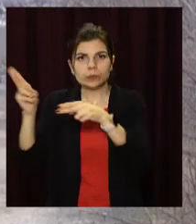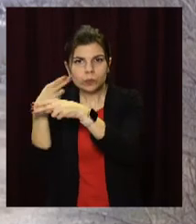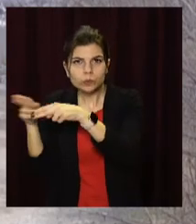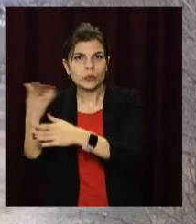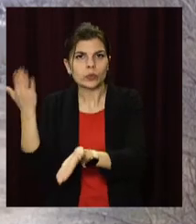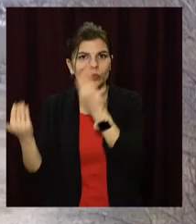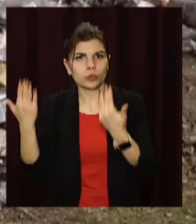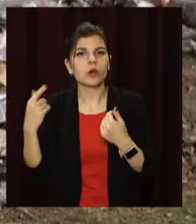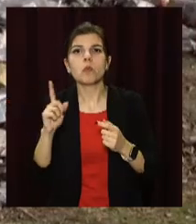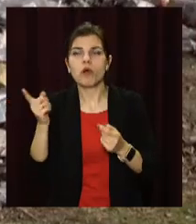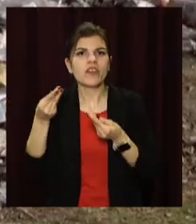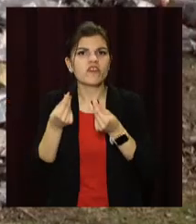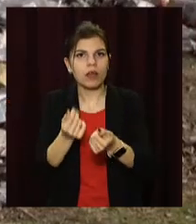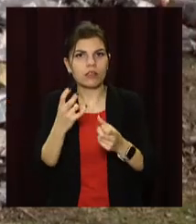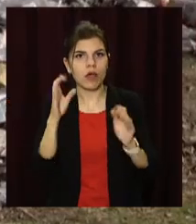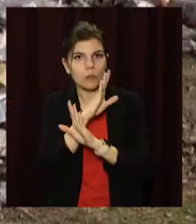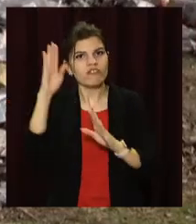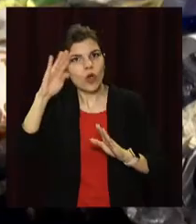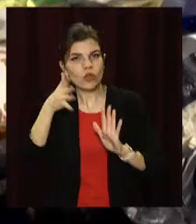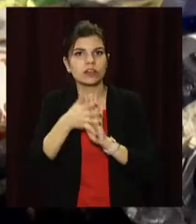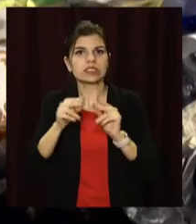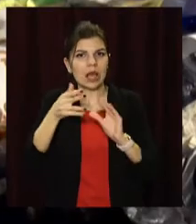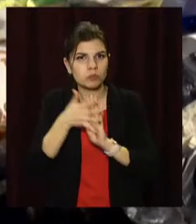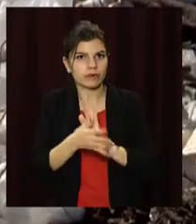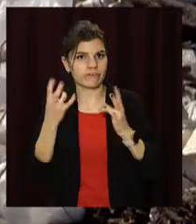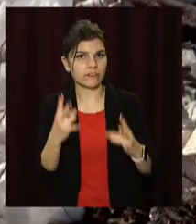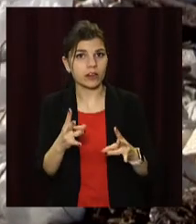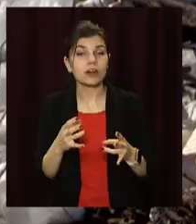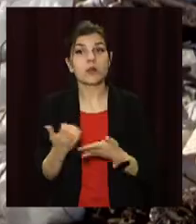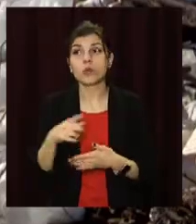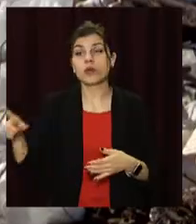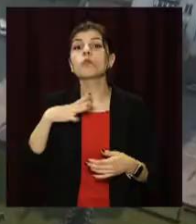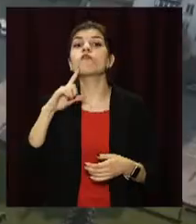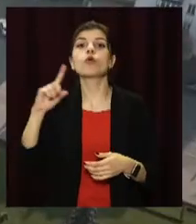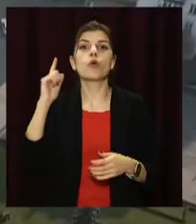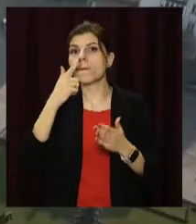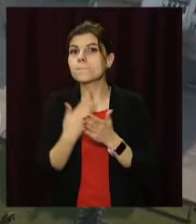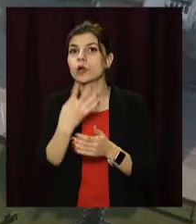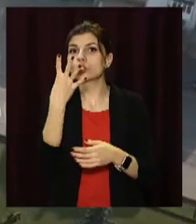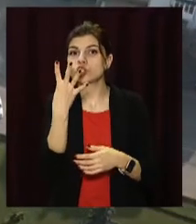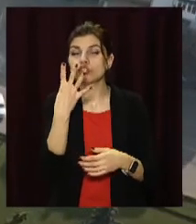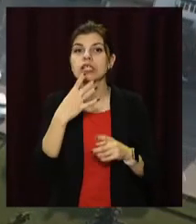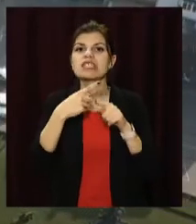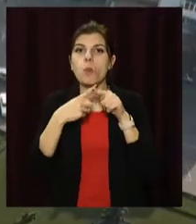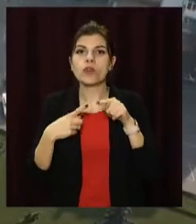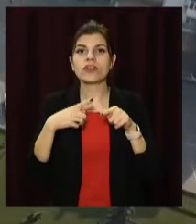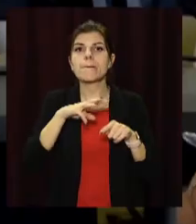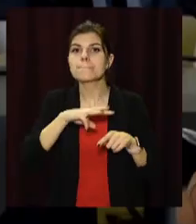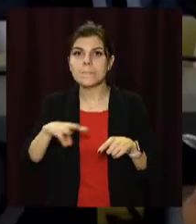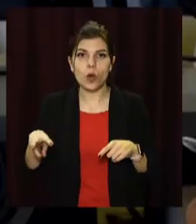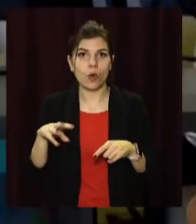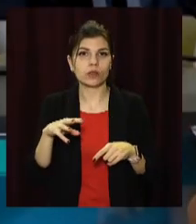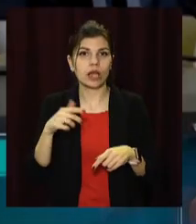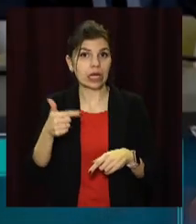які негативно позначаються на екології. Торік на перебирання в різних районах міста витратили понад 4,5 мільйони гривень.